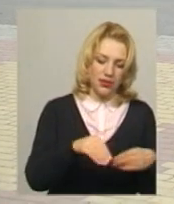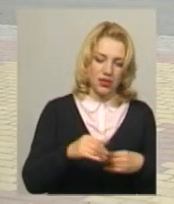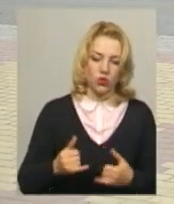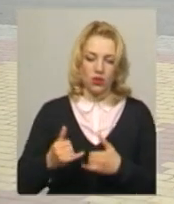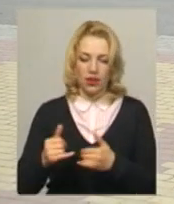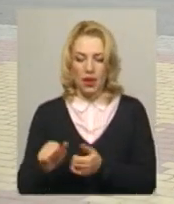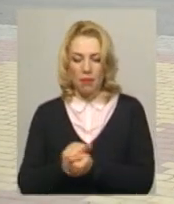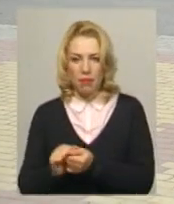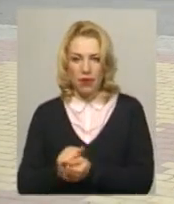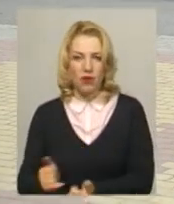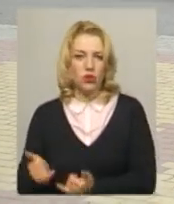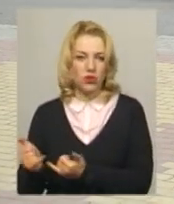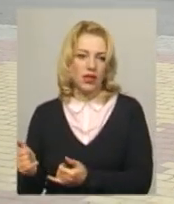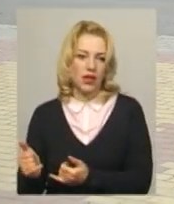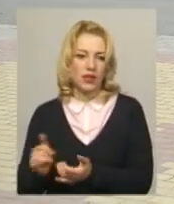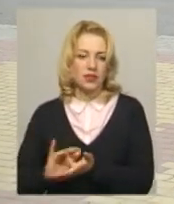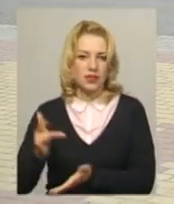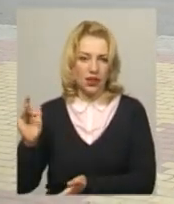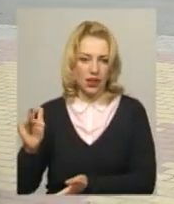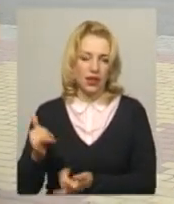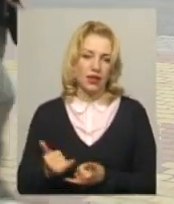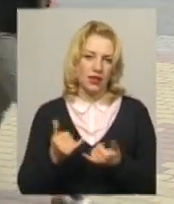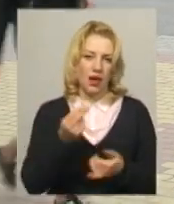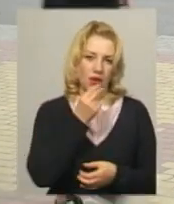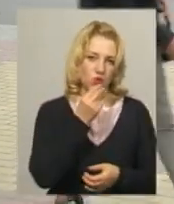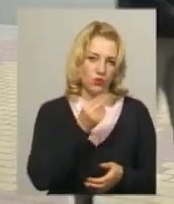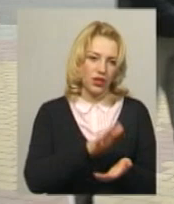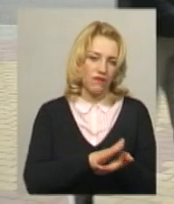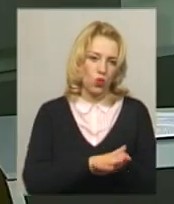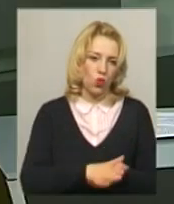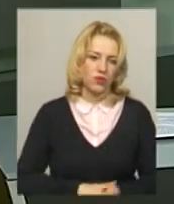для скла і для харчових відходів.